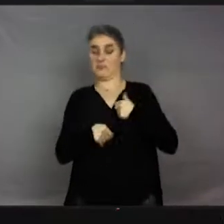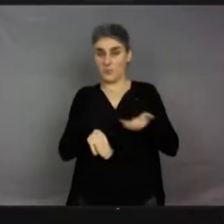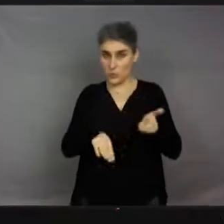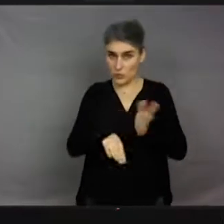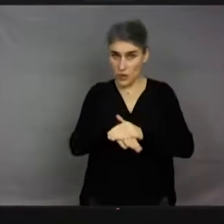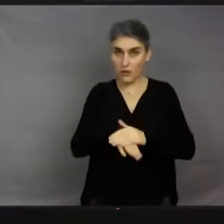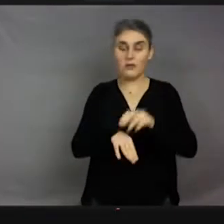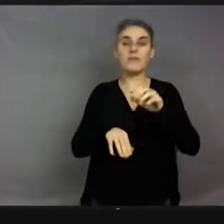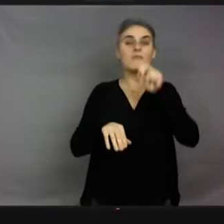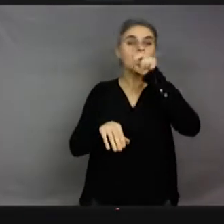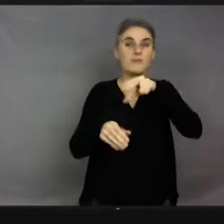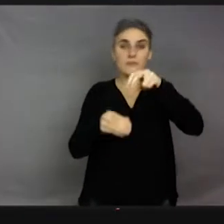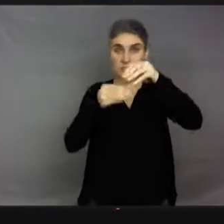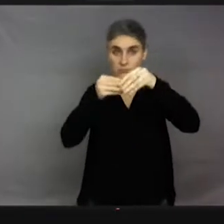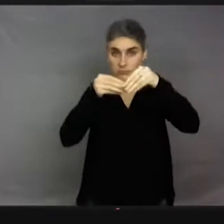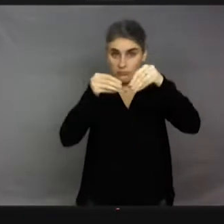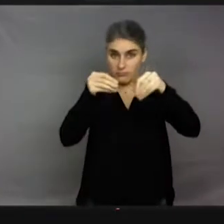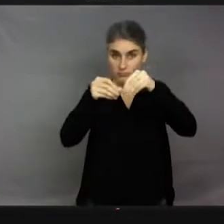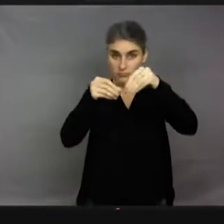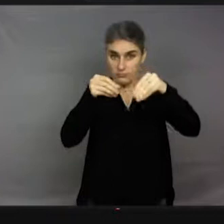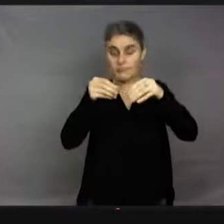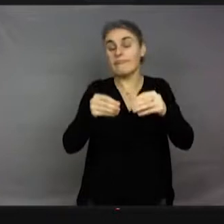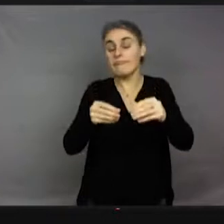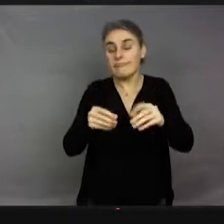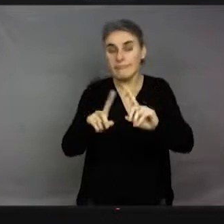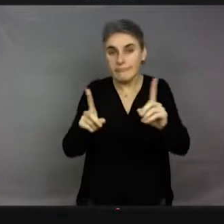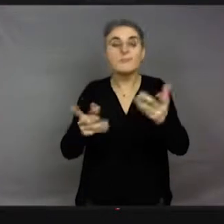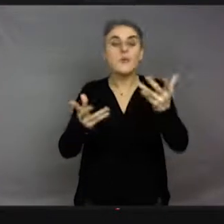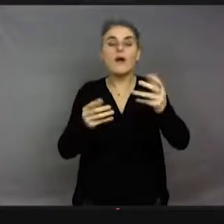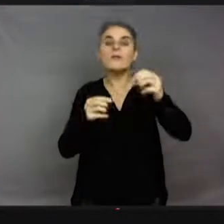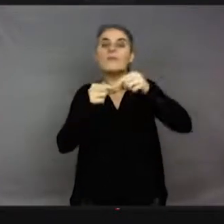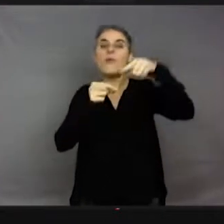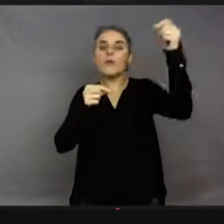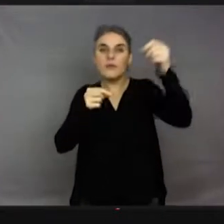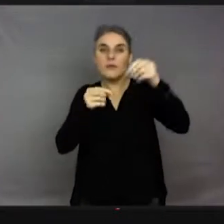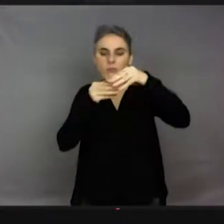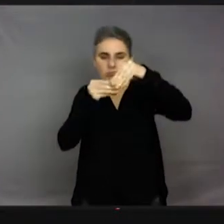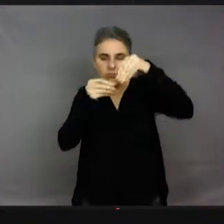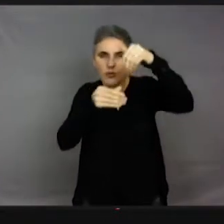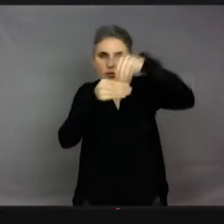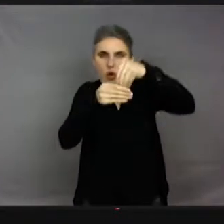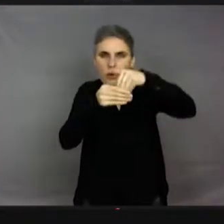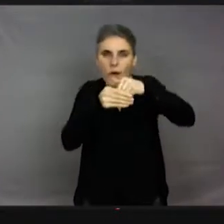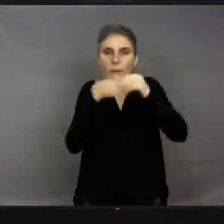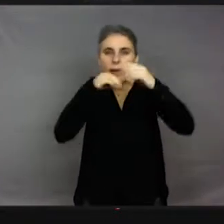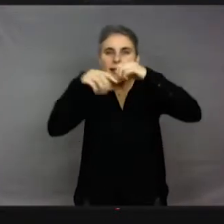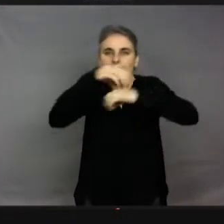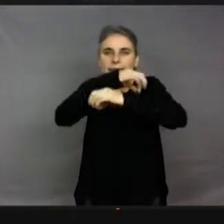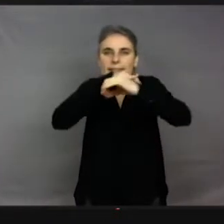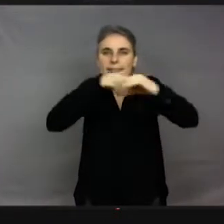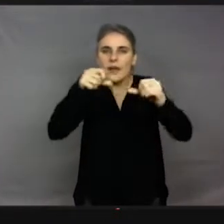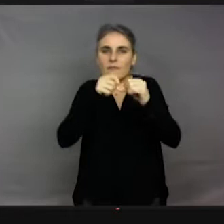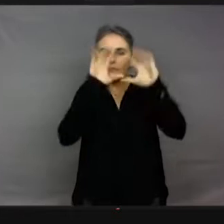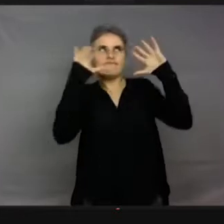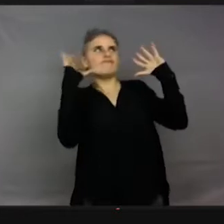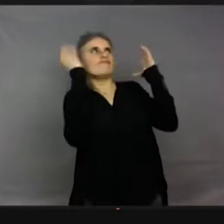et qui ont fabriqué cette espèce de petit mucus qui les protège de plein de choses. Ils protègent des prédateurs, de la chaleur, de la déshydratation. Et c'est